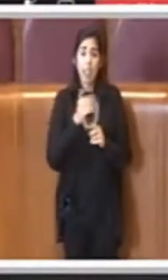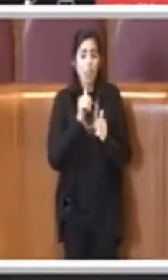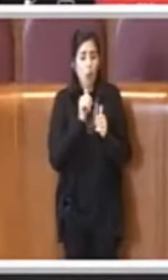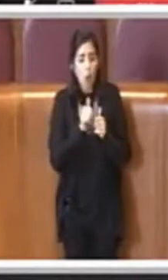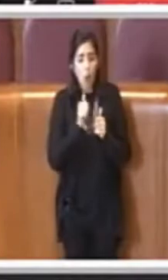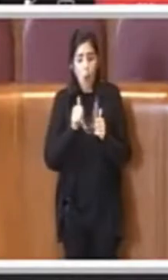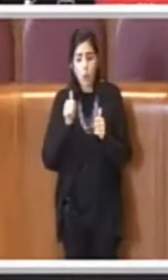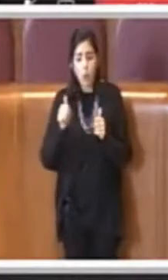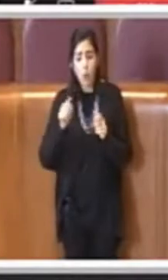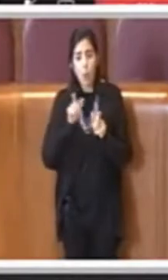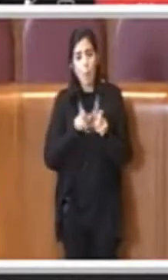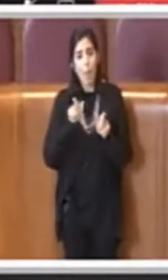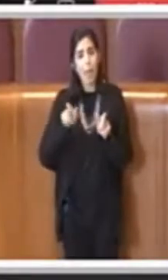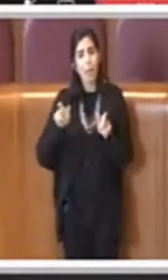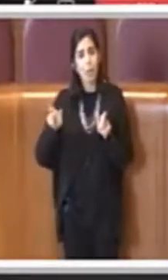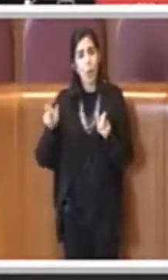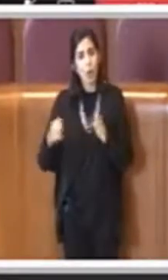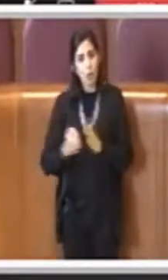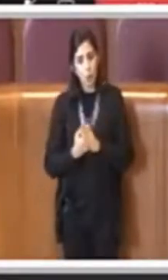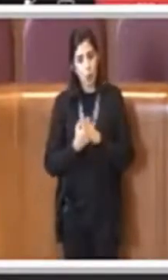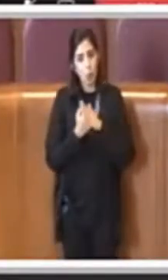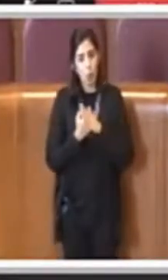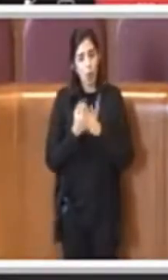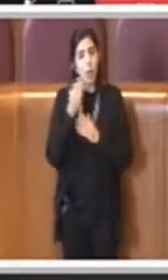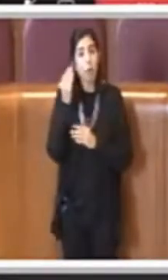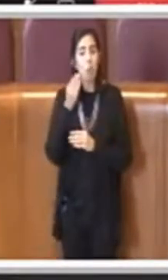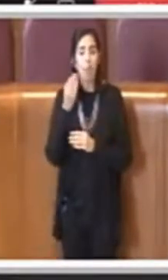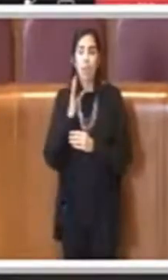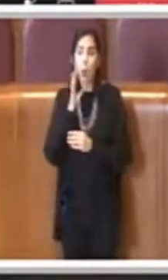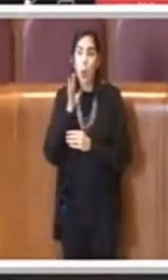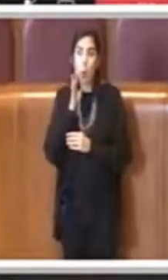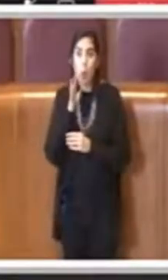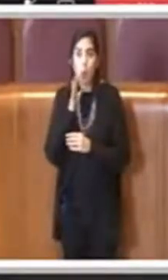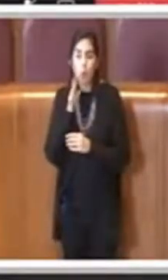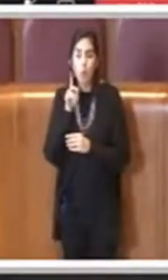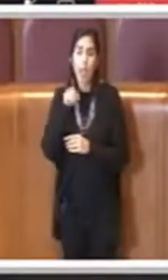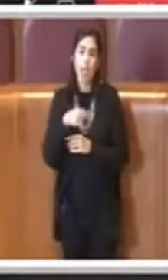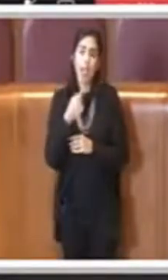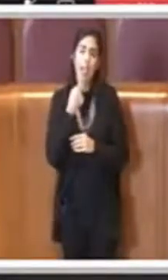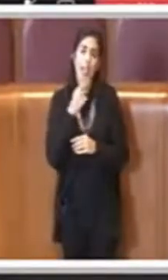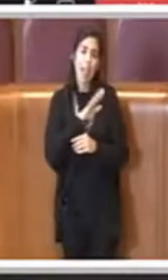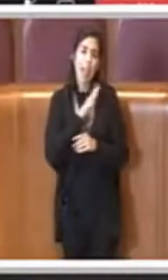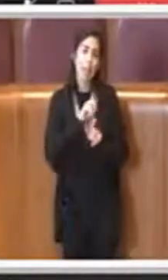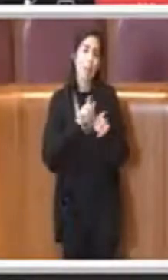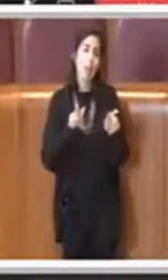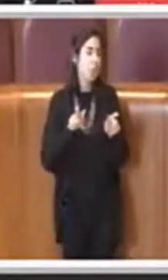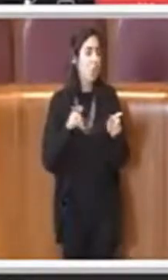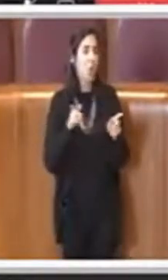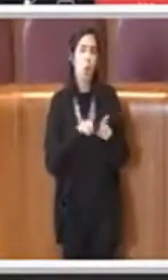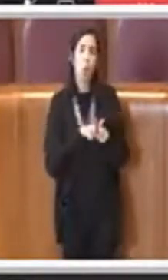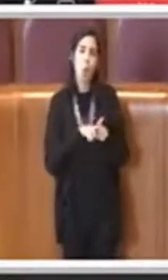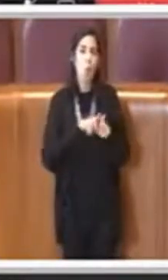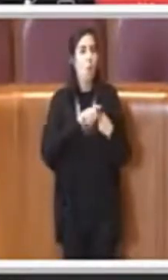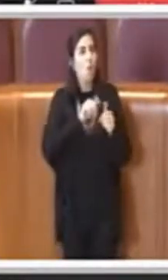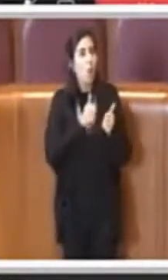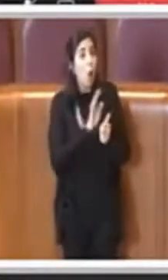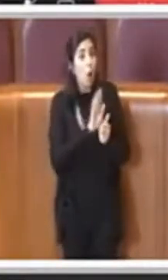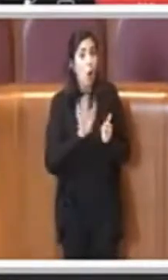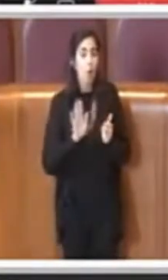contributo, penso alle consulte ma anche a chiunque a vario titolo abbia contribuito e